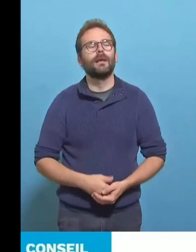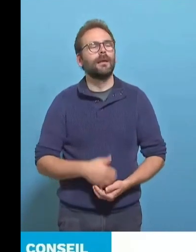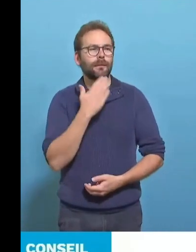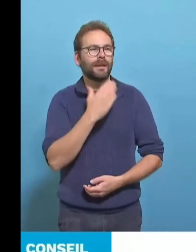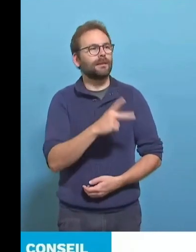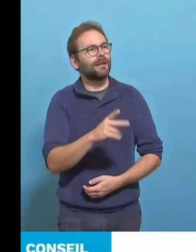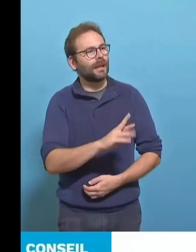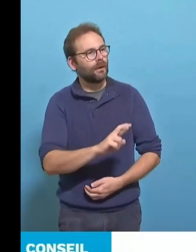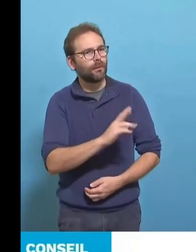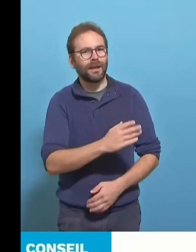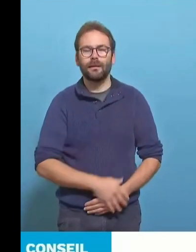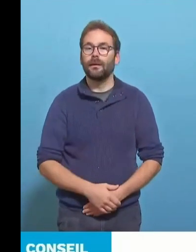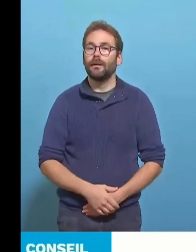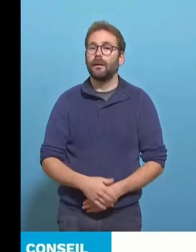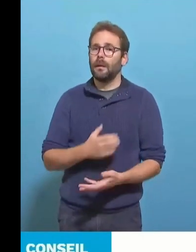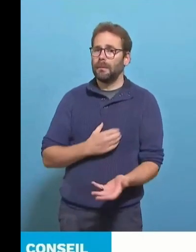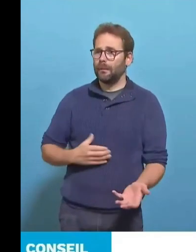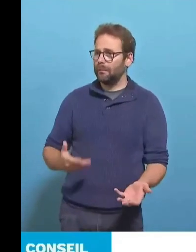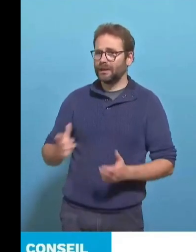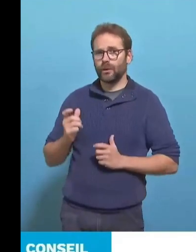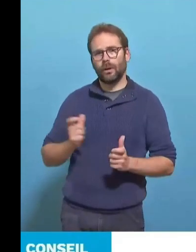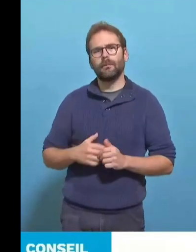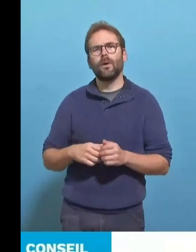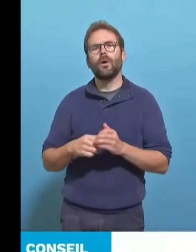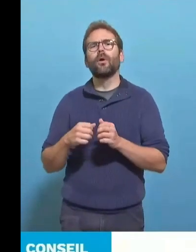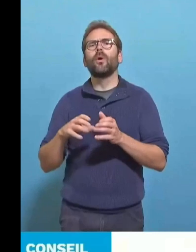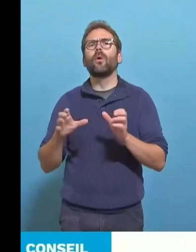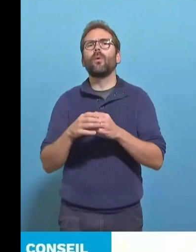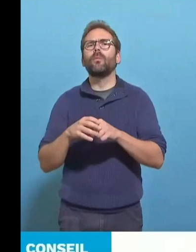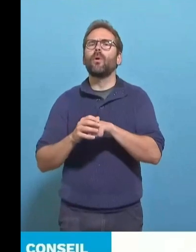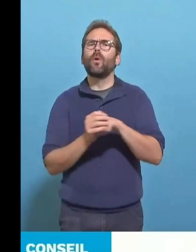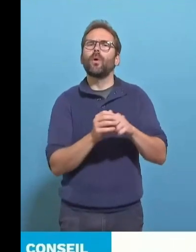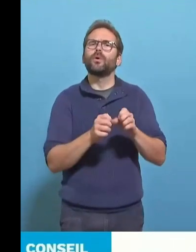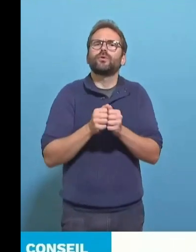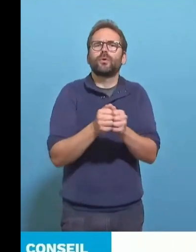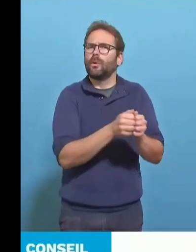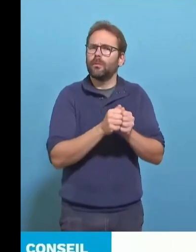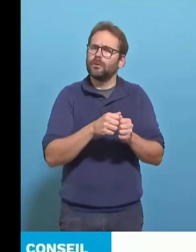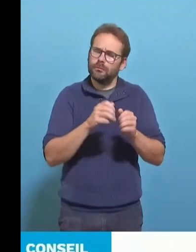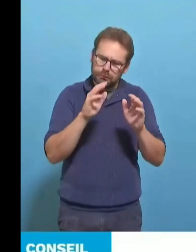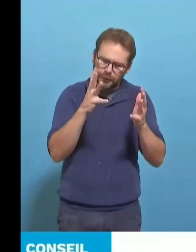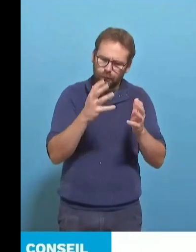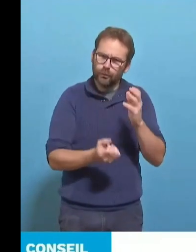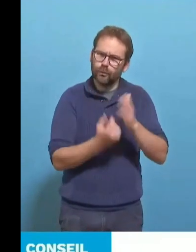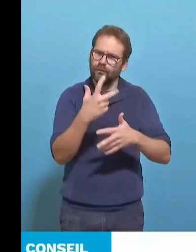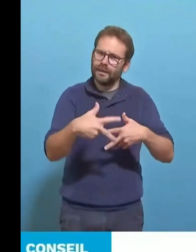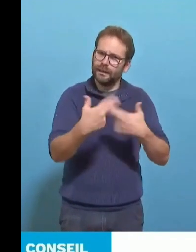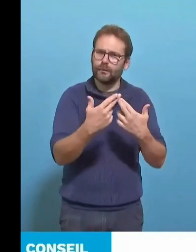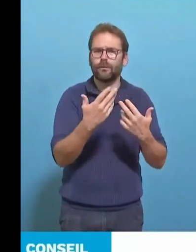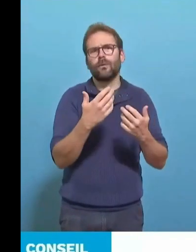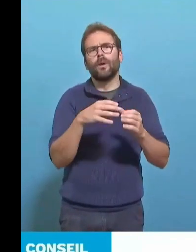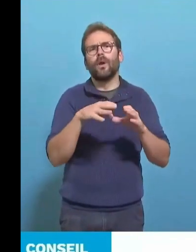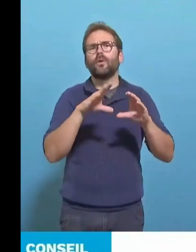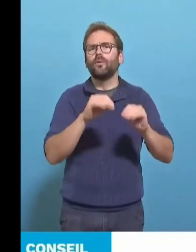Madame la maire, chers collègues, le groupe gauche commune salue avec plaisir le lancement d'une nouvelle saison de Lieux à réinventer.